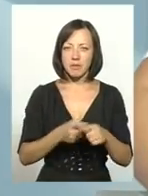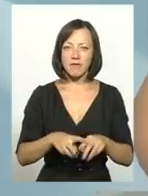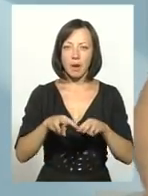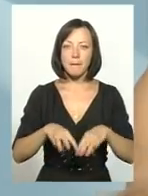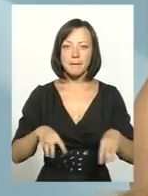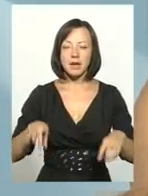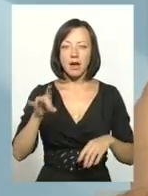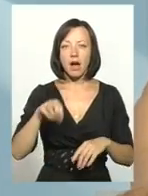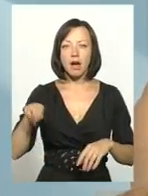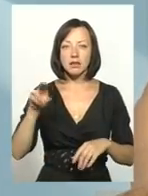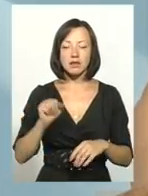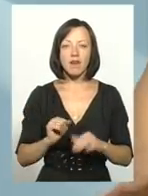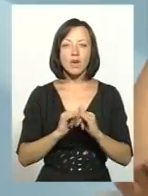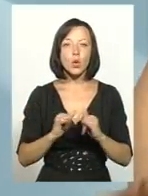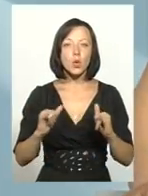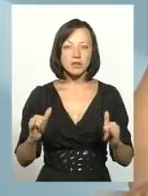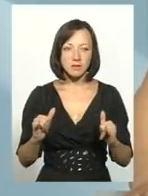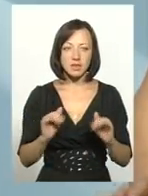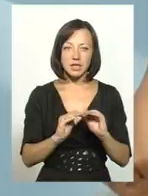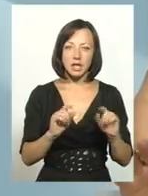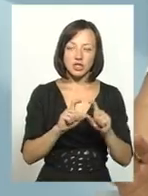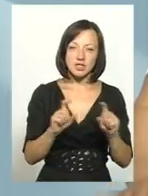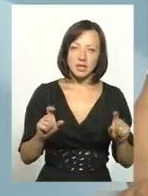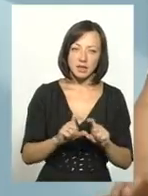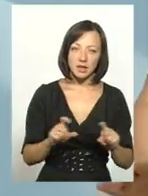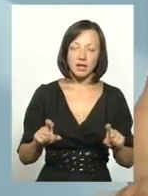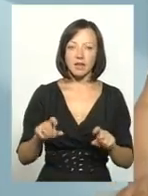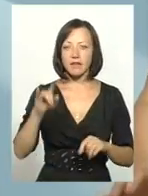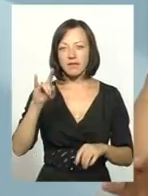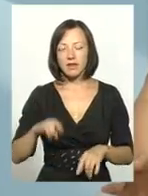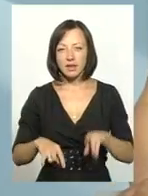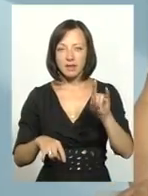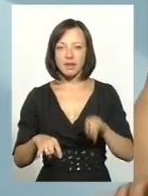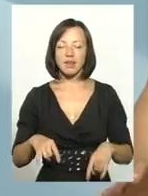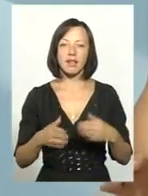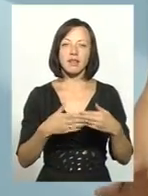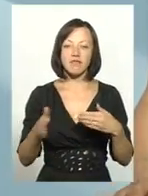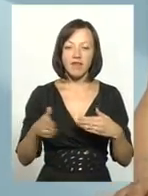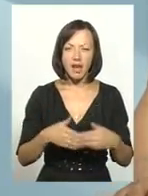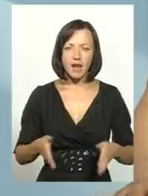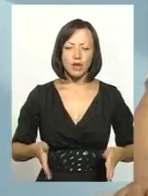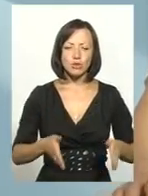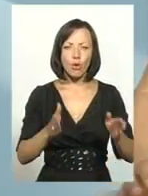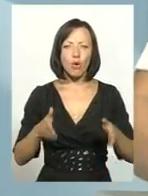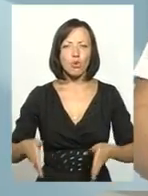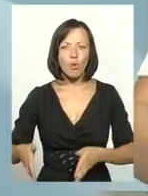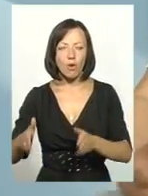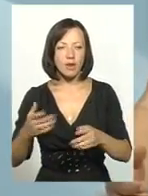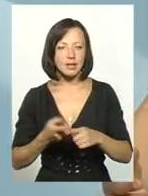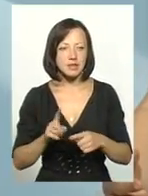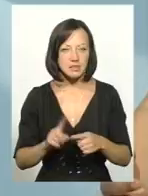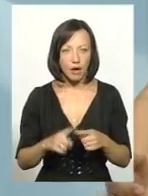які підуть в розвиток інфраструктури, дитячі садки, вікна, двері, дороги і всі решта, це